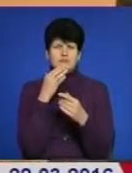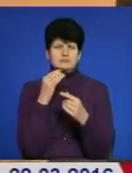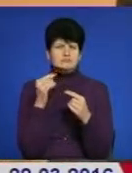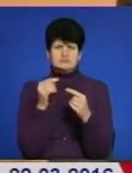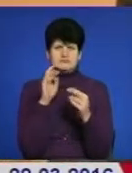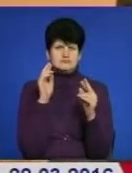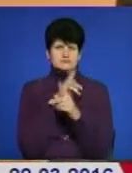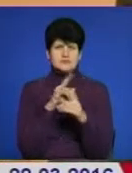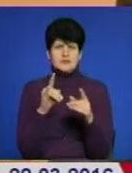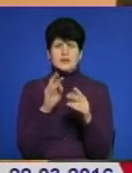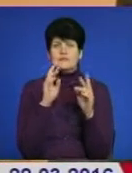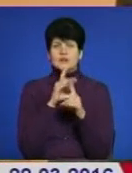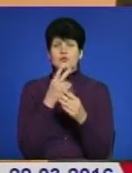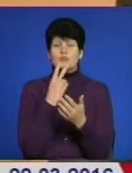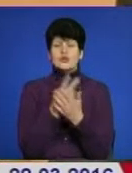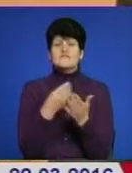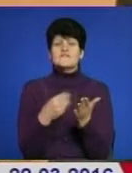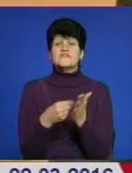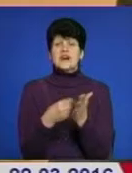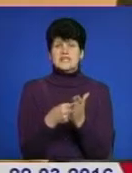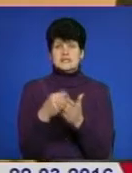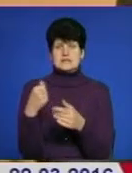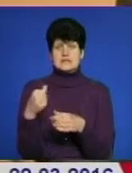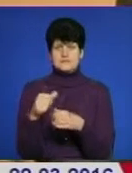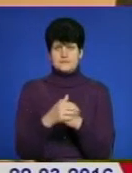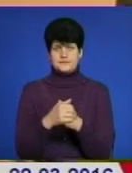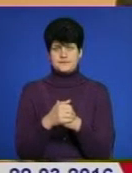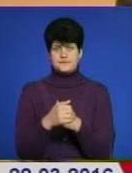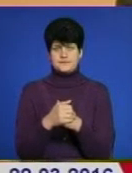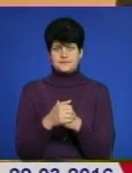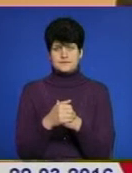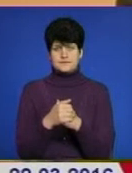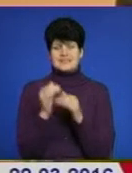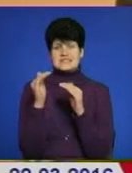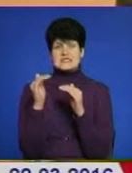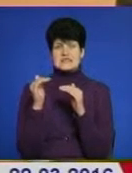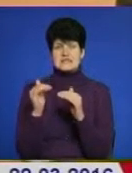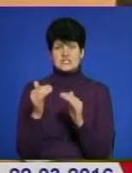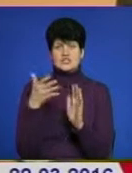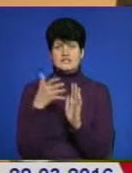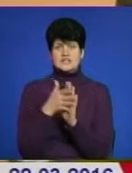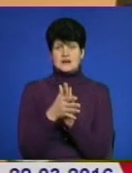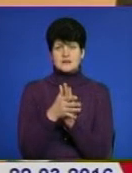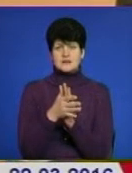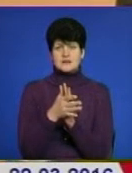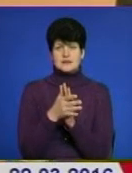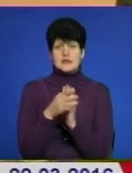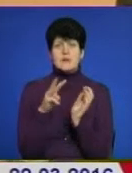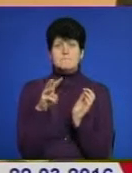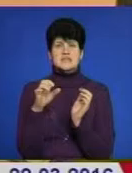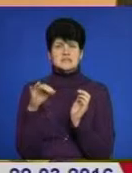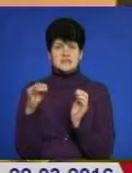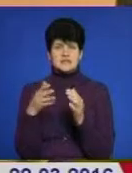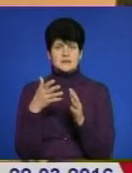Невірно показано вартість дизельного пального, занижені витрати на мастильні матеріали,